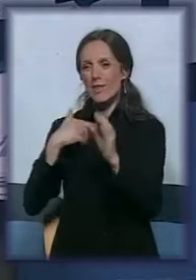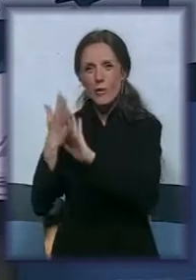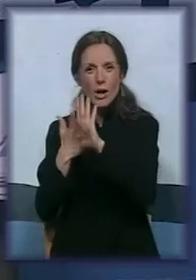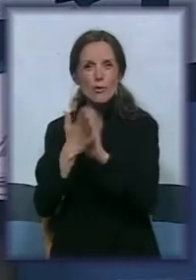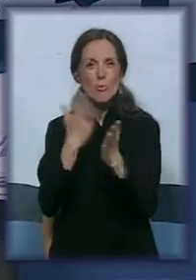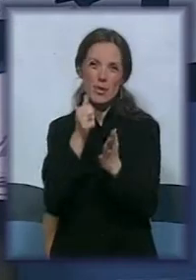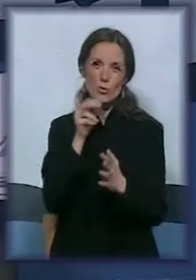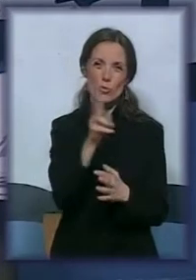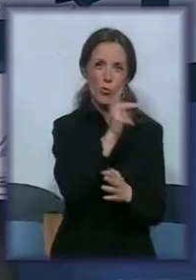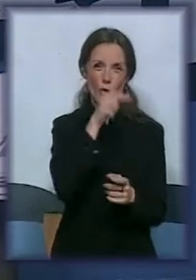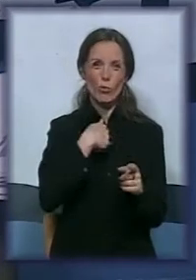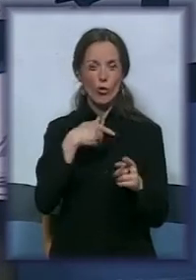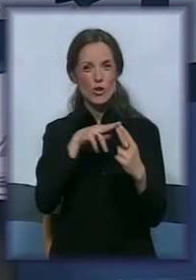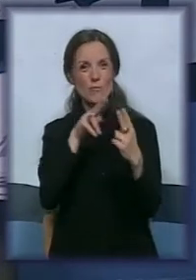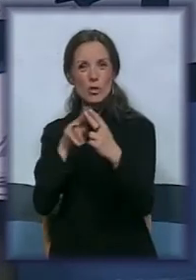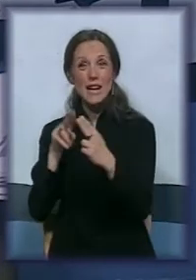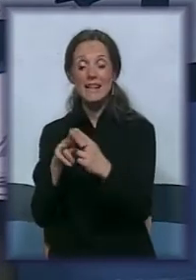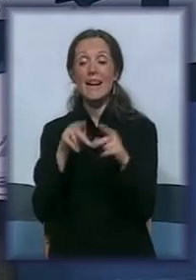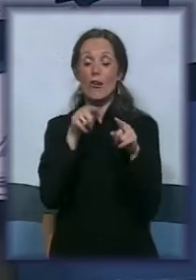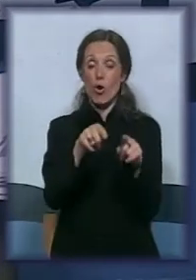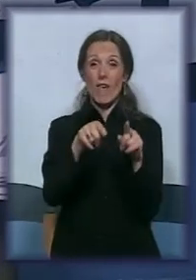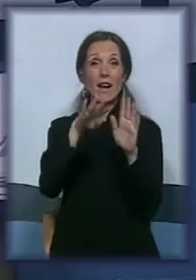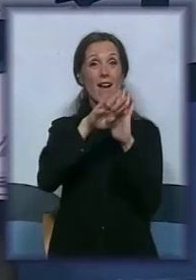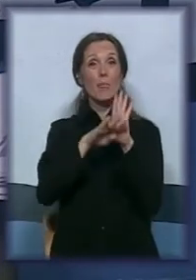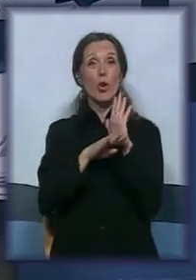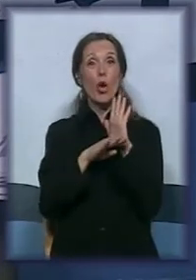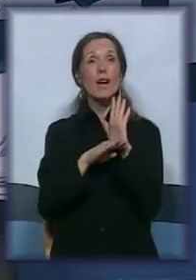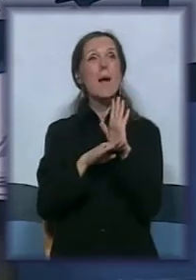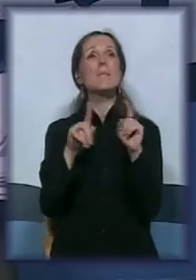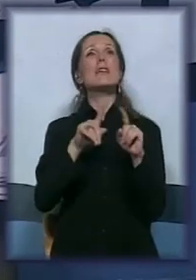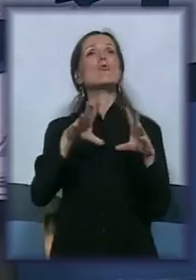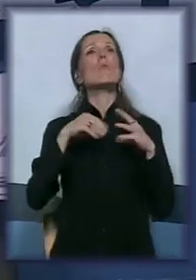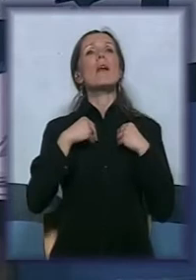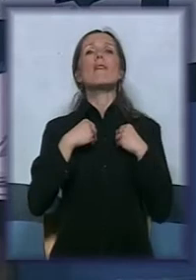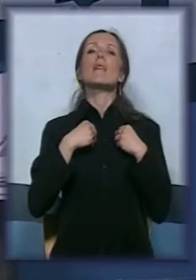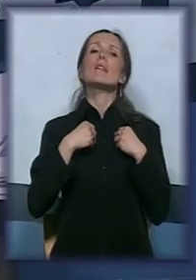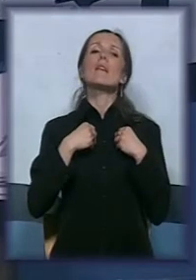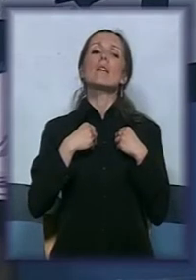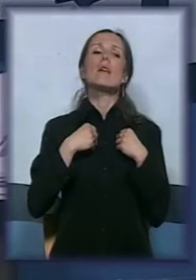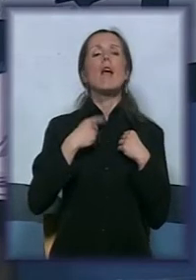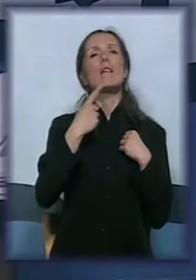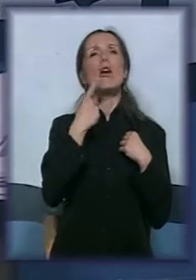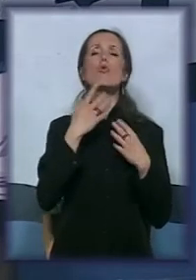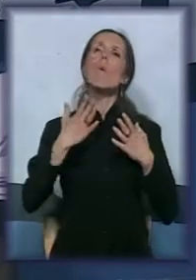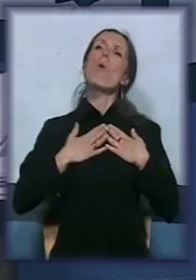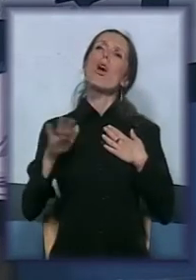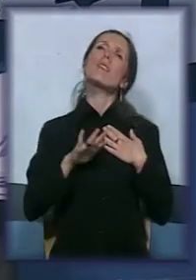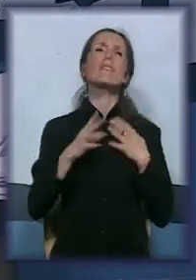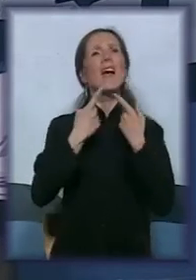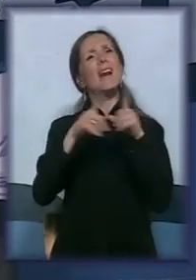drugih ljudi koji smo sretali, koji ovakav program nisu prihvatili kao moje dete je toliko različito pa to mora.